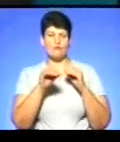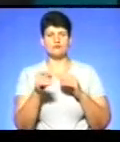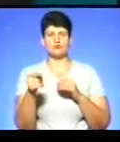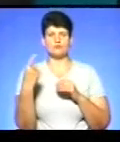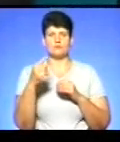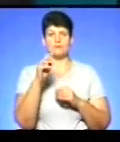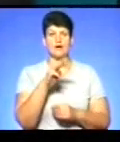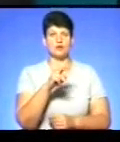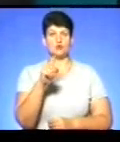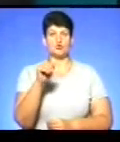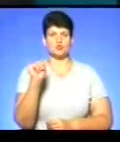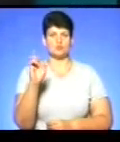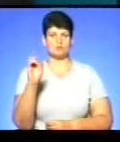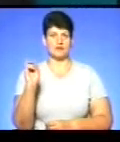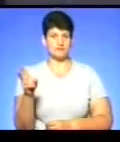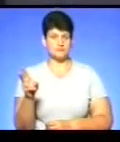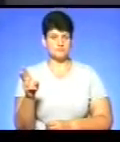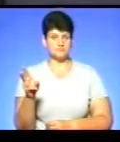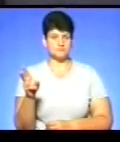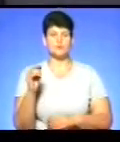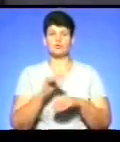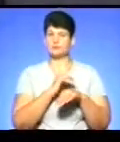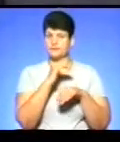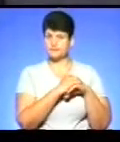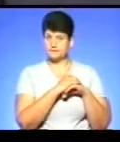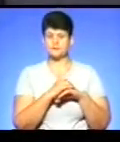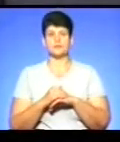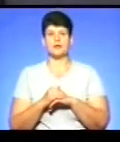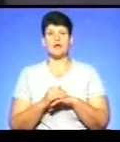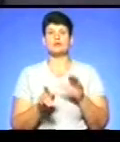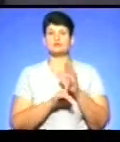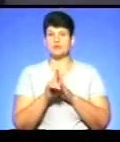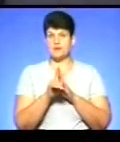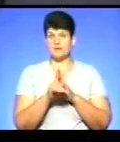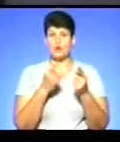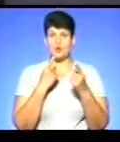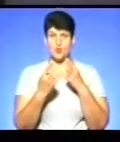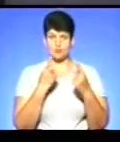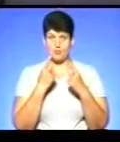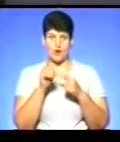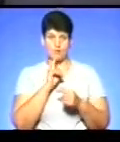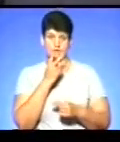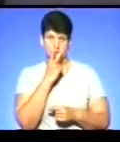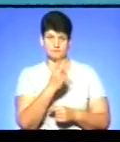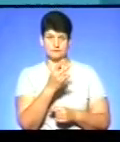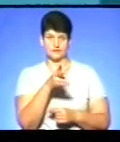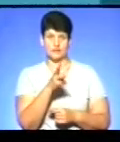Михайло Зубик. Доброго вечора. Добрий вечір. Розпочнемо розмову за миття, поки переглянемо відеоматеріал.